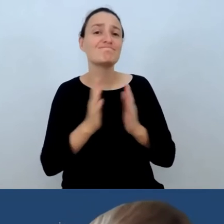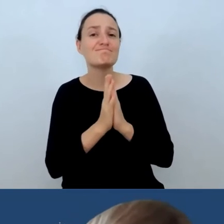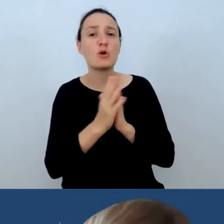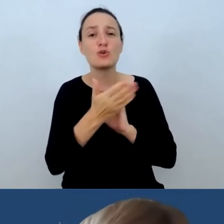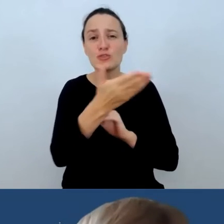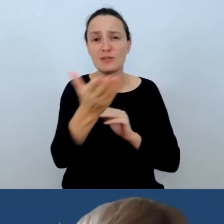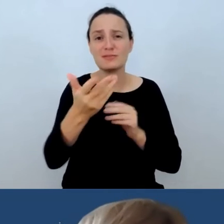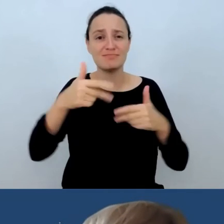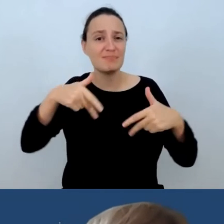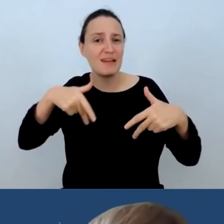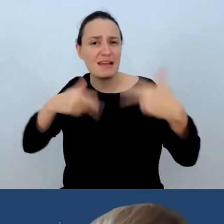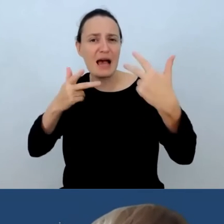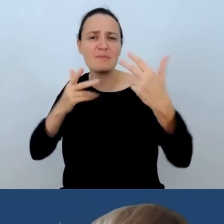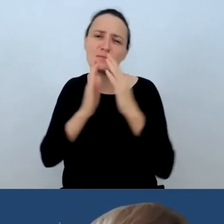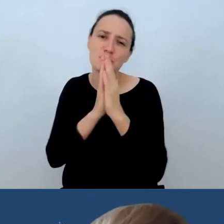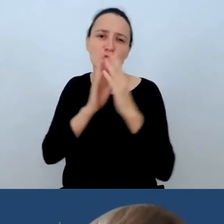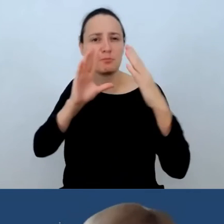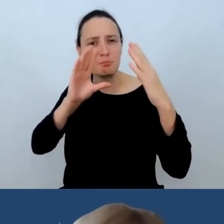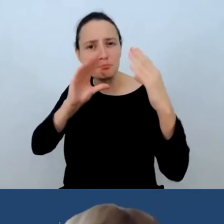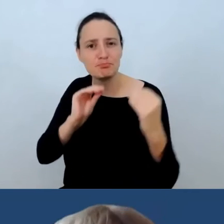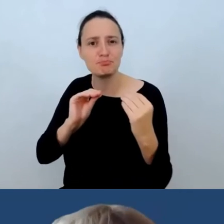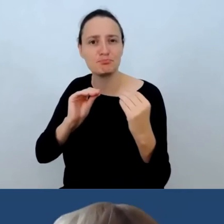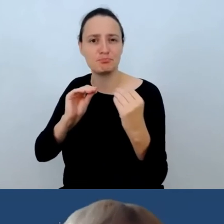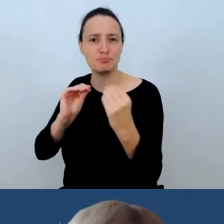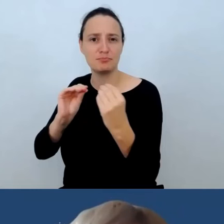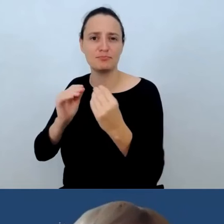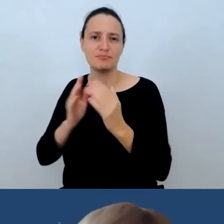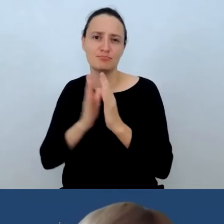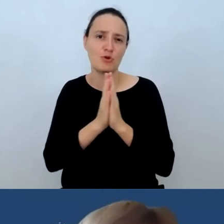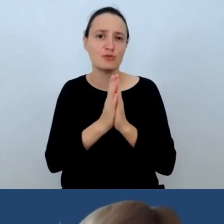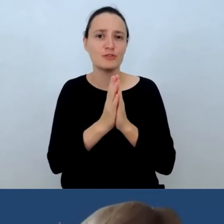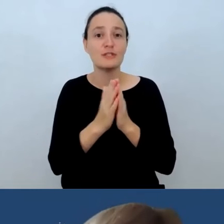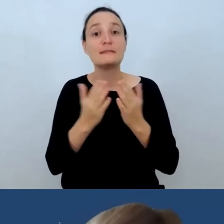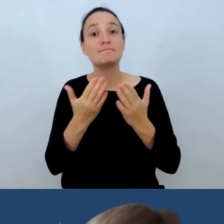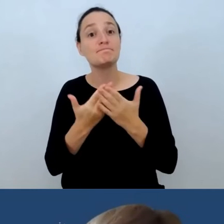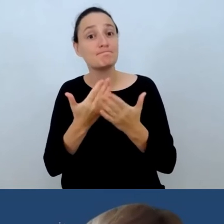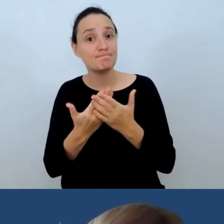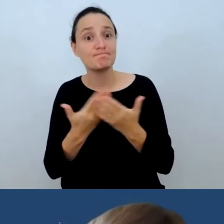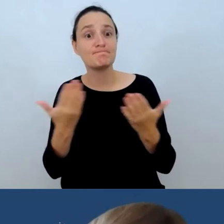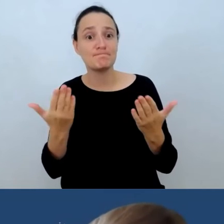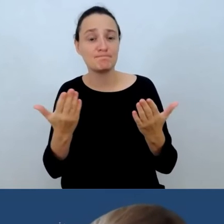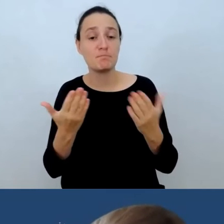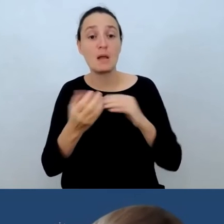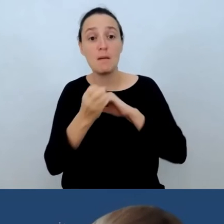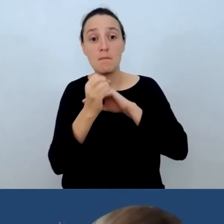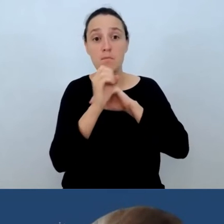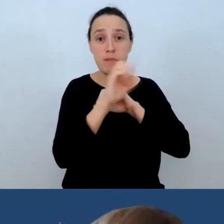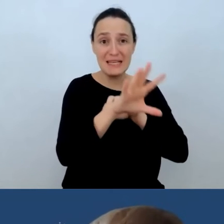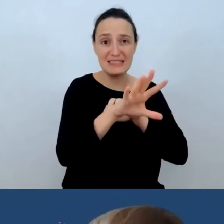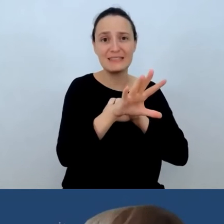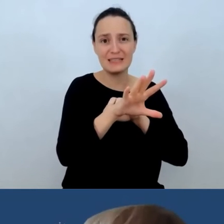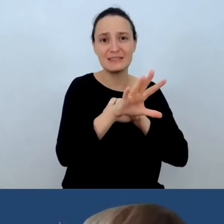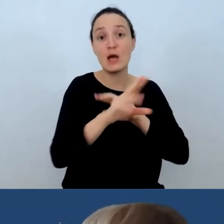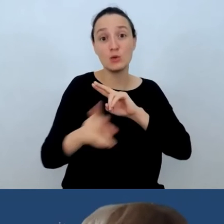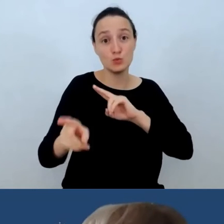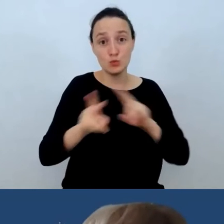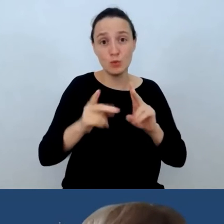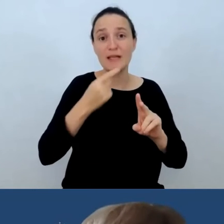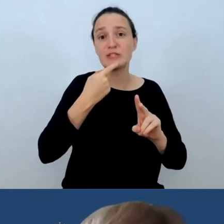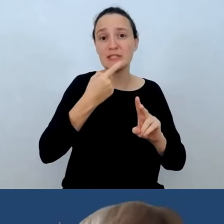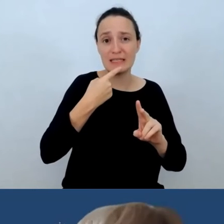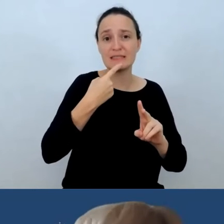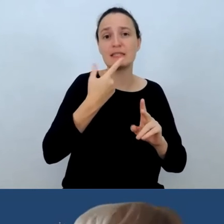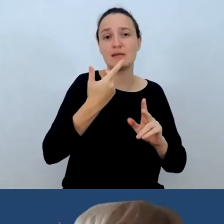ponieważ ta prezentacja jest tłumaczona zarówno na język polski,